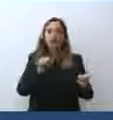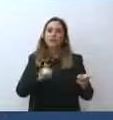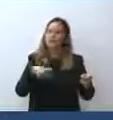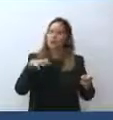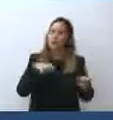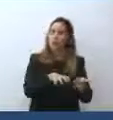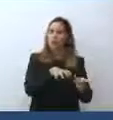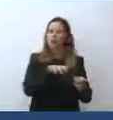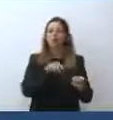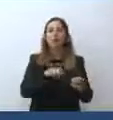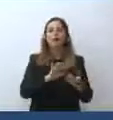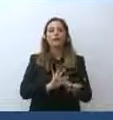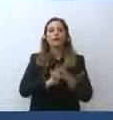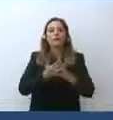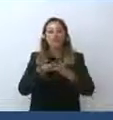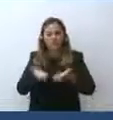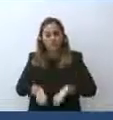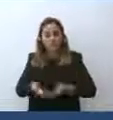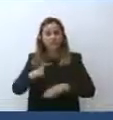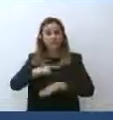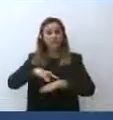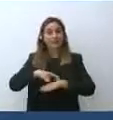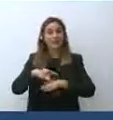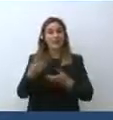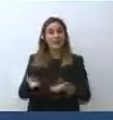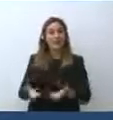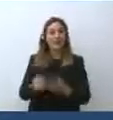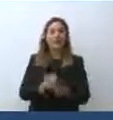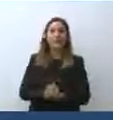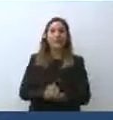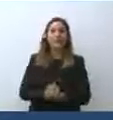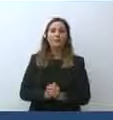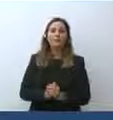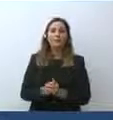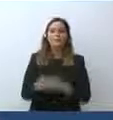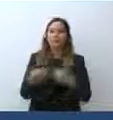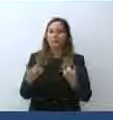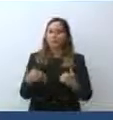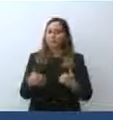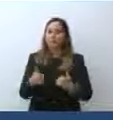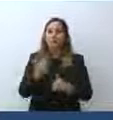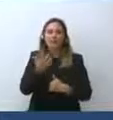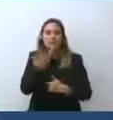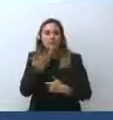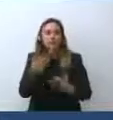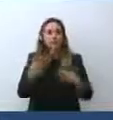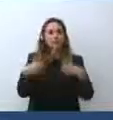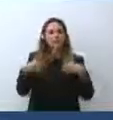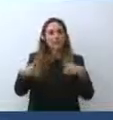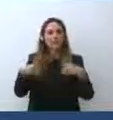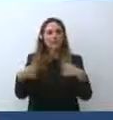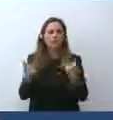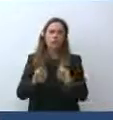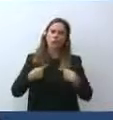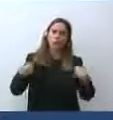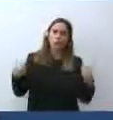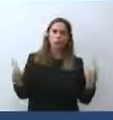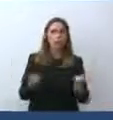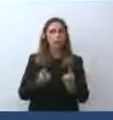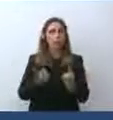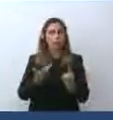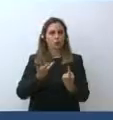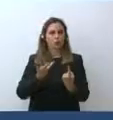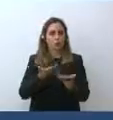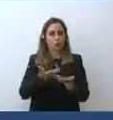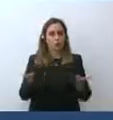a settembre con una grande voglia e una grande partecipazione di tutti, che si è espressa nei due